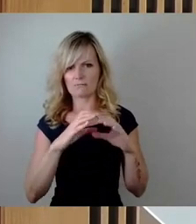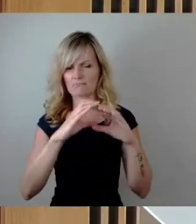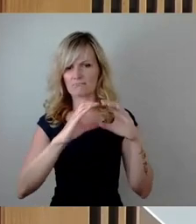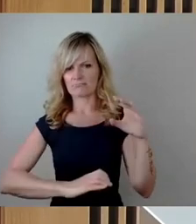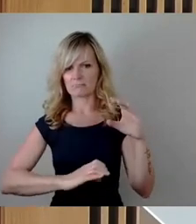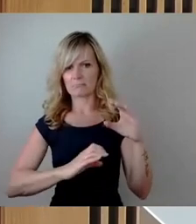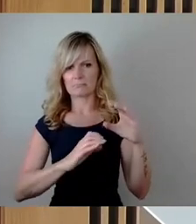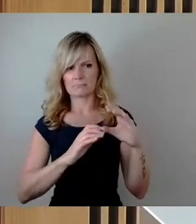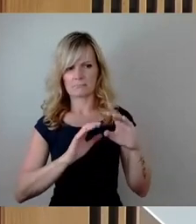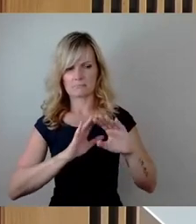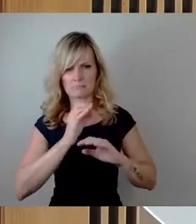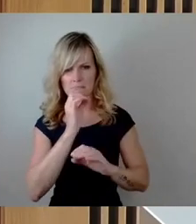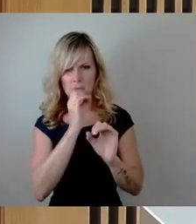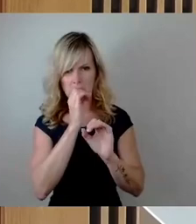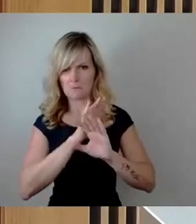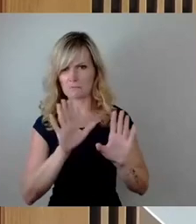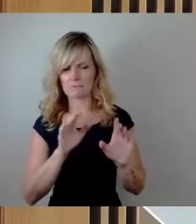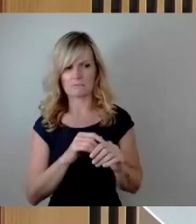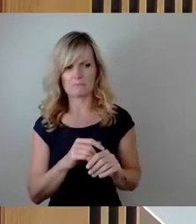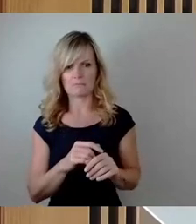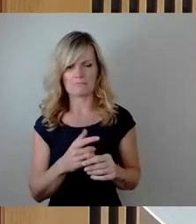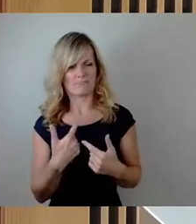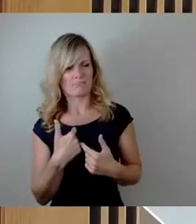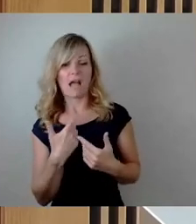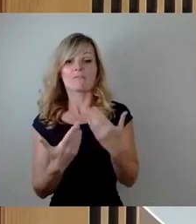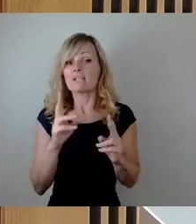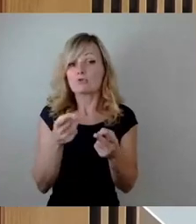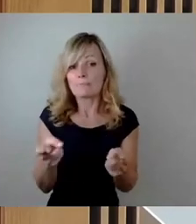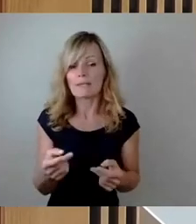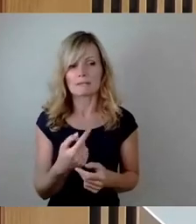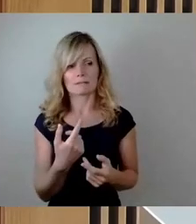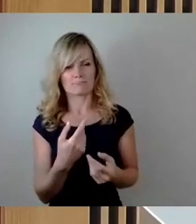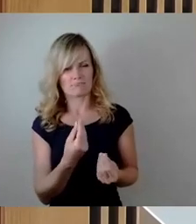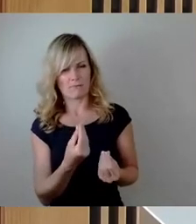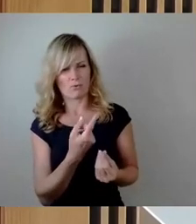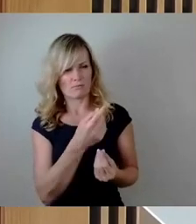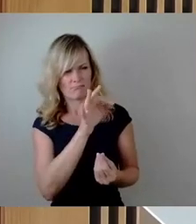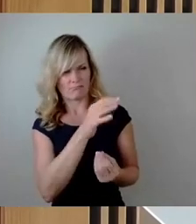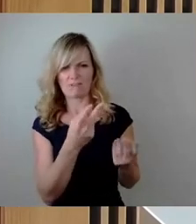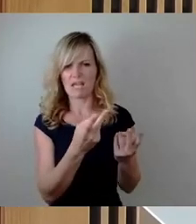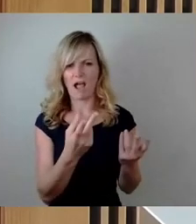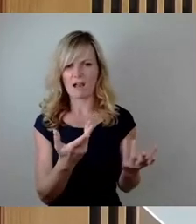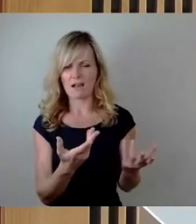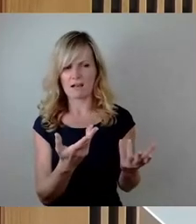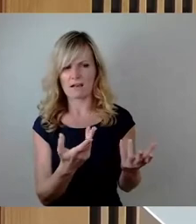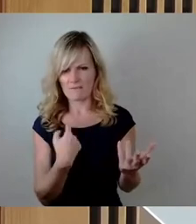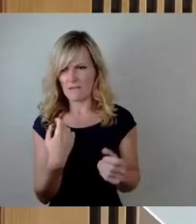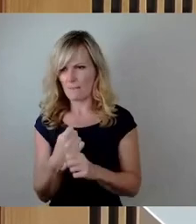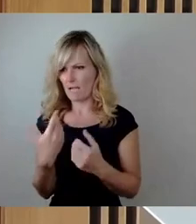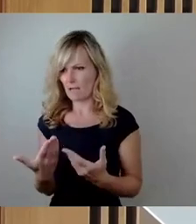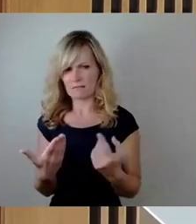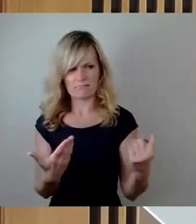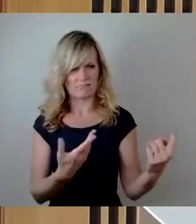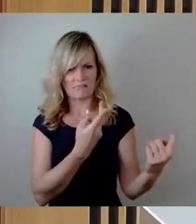Eindruck, na ja, es ist denen eigentlich egal, was wir hier machen. Mich würde da mal auch interessieren, wie dort die Zusammenarbeit ist.